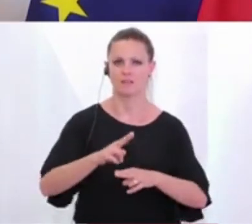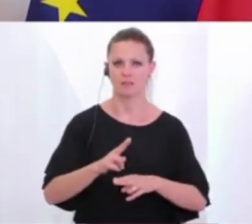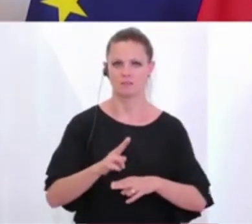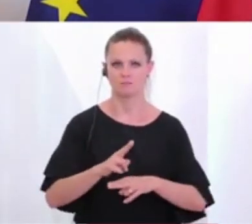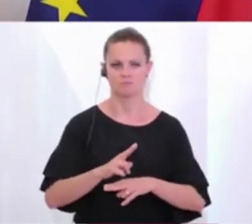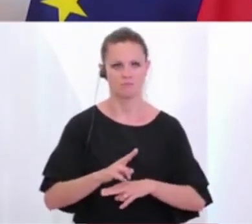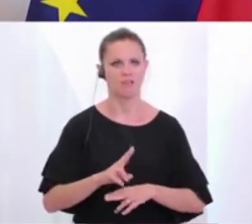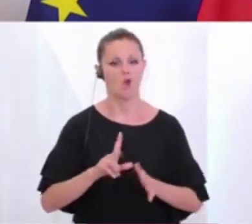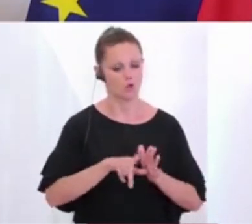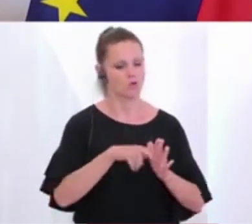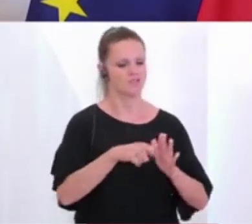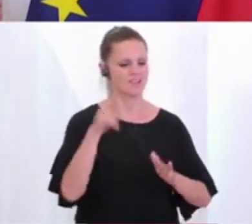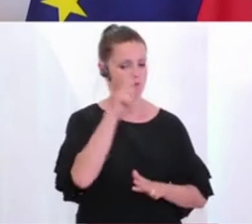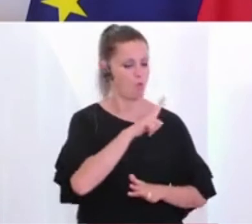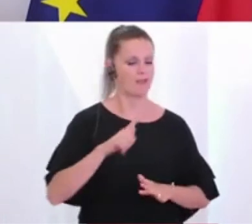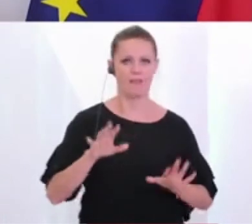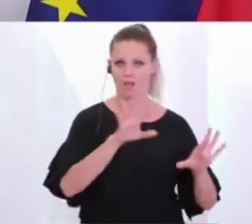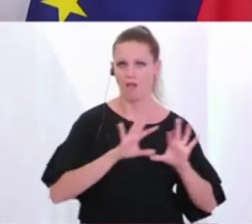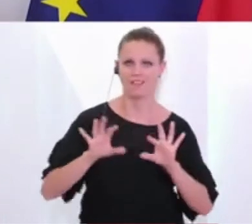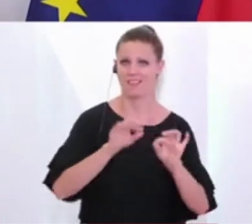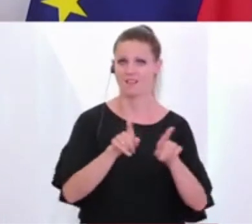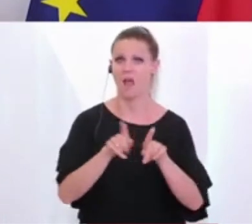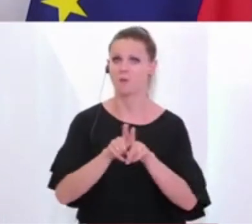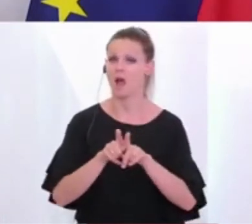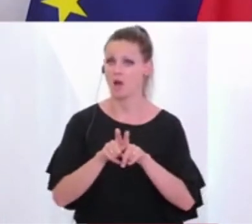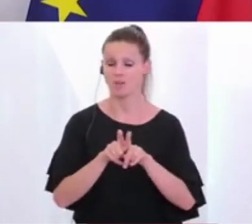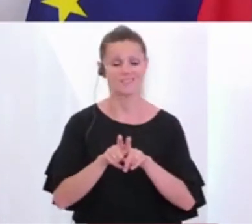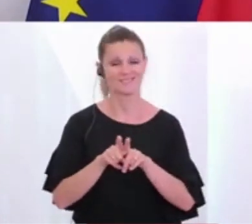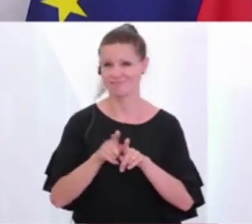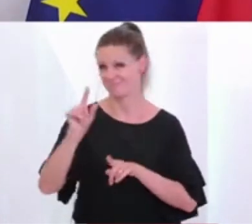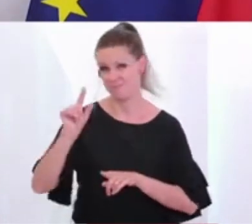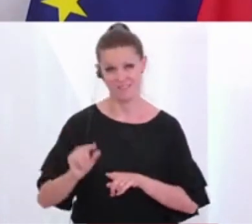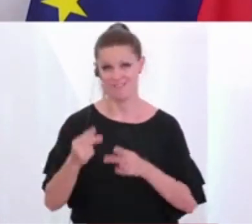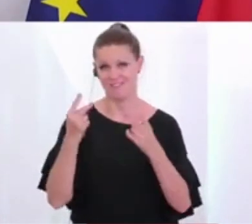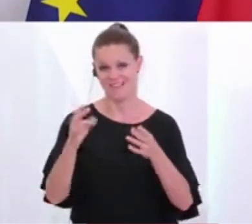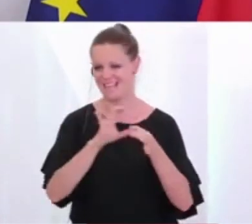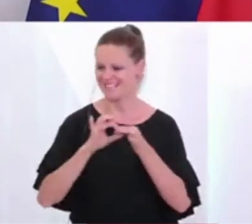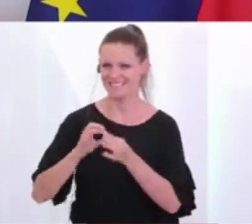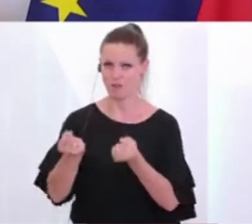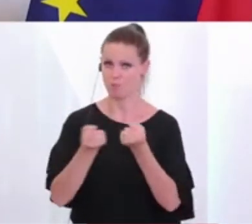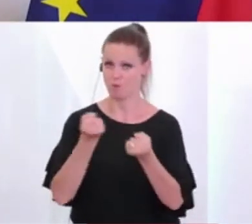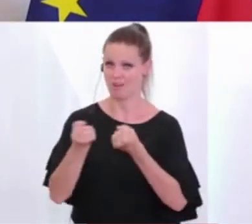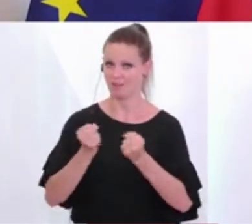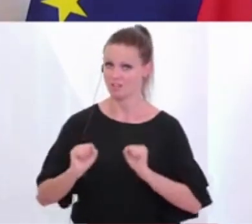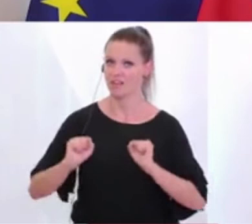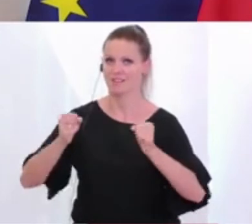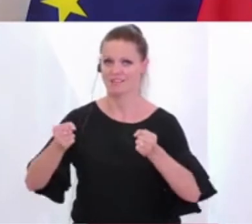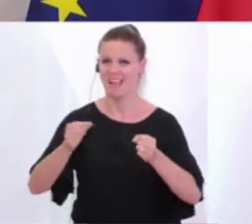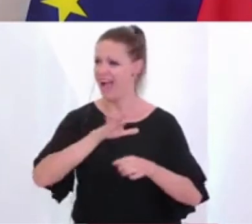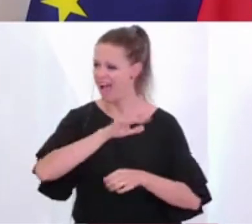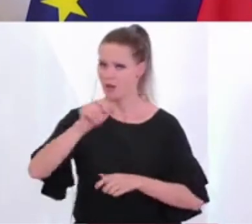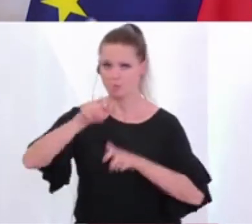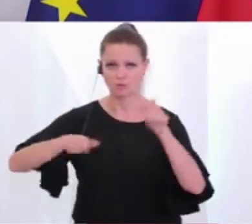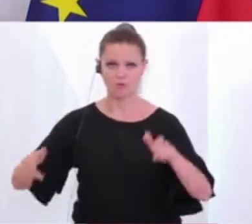konsequente polizeiliche Handeln, aber auf der anderen Seite auch das mindestens ebenso wichtige gesellschaftspolitische Agieren, das Zusammenholen aller